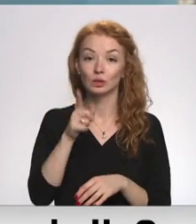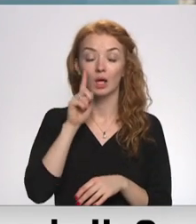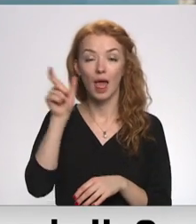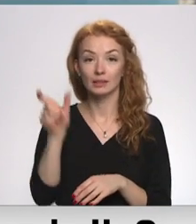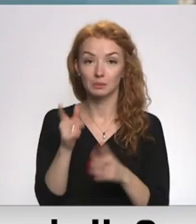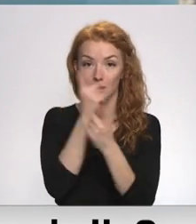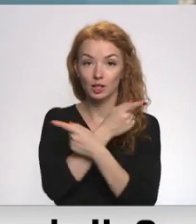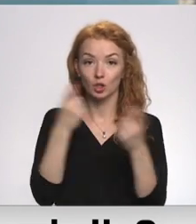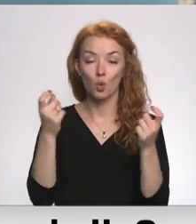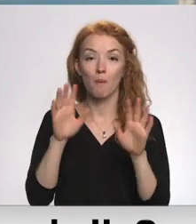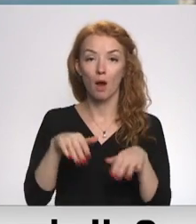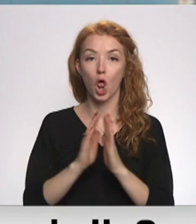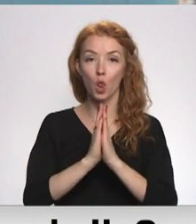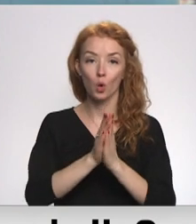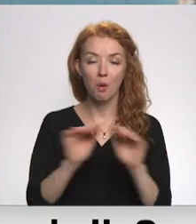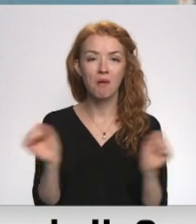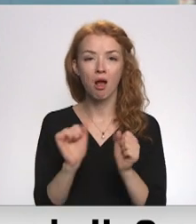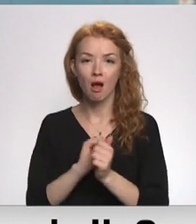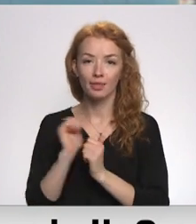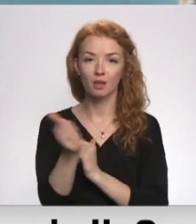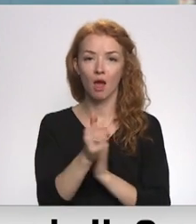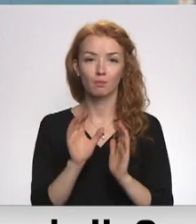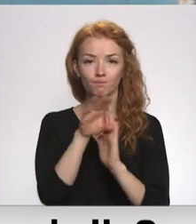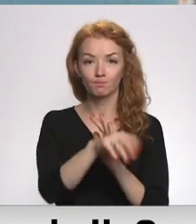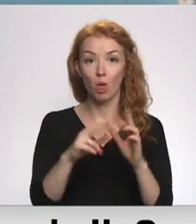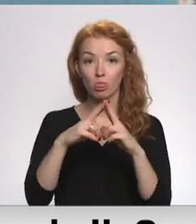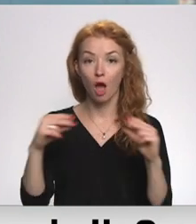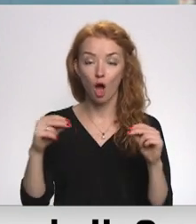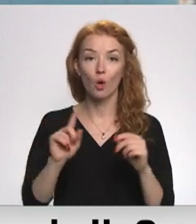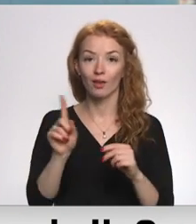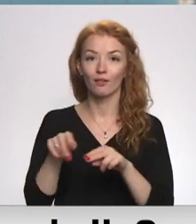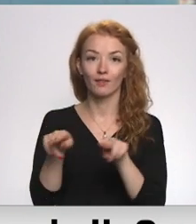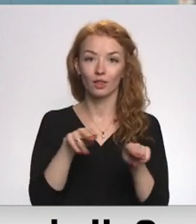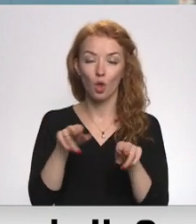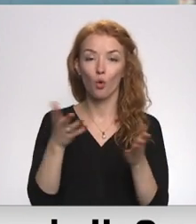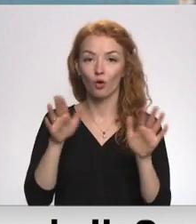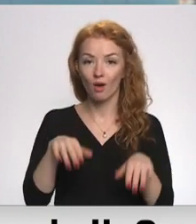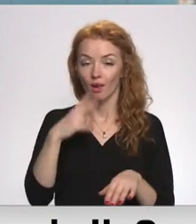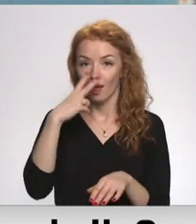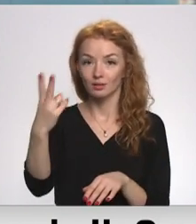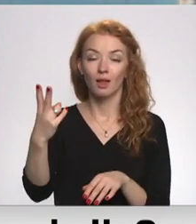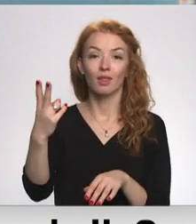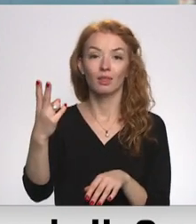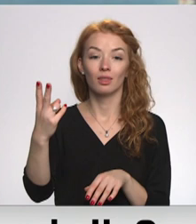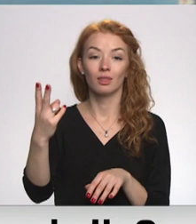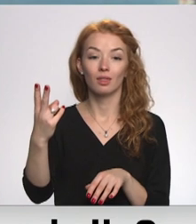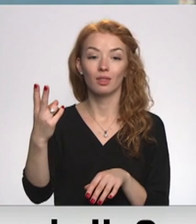ir paziņojis par šo lūgumu pātrinātāju uzņemšanai NATO. Mums ir arī video, kur mēs redzam, kā